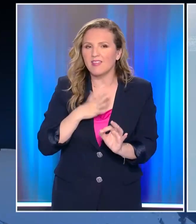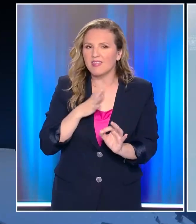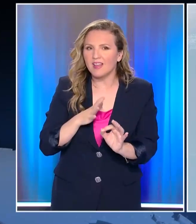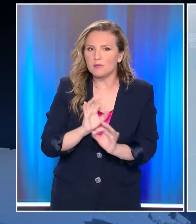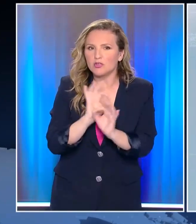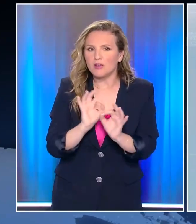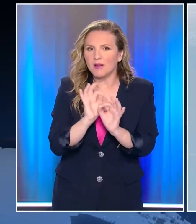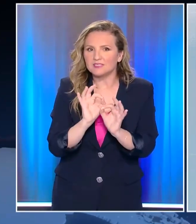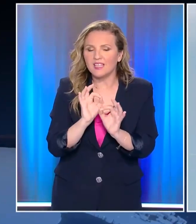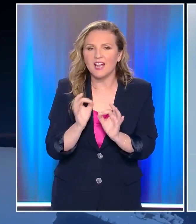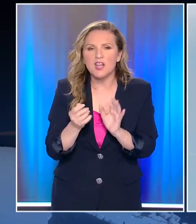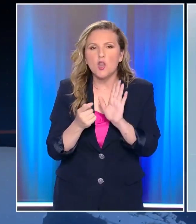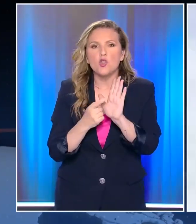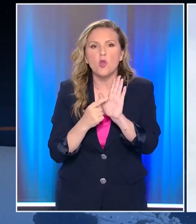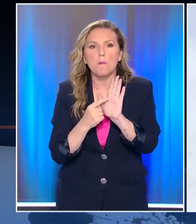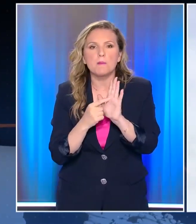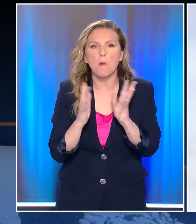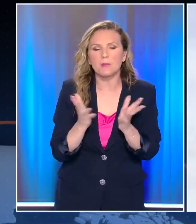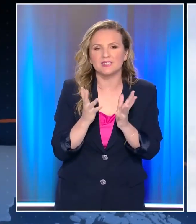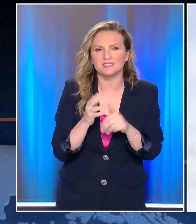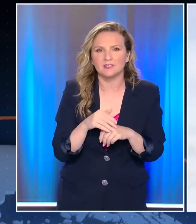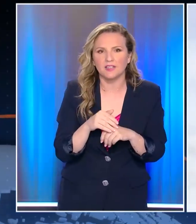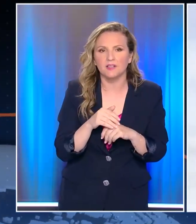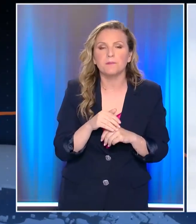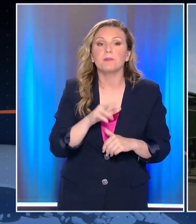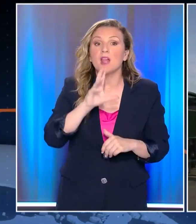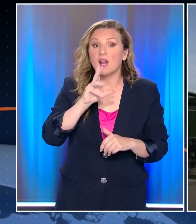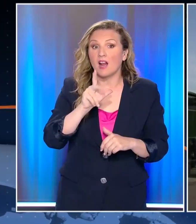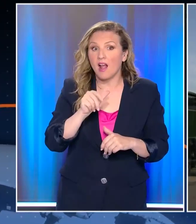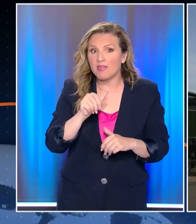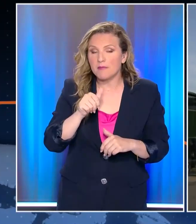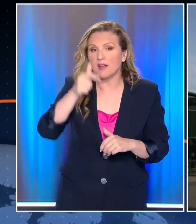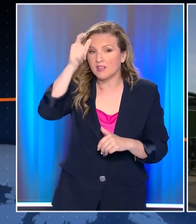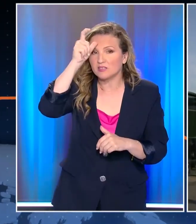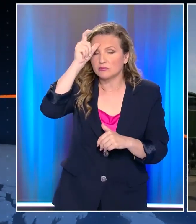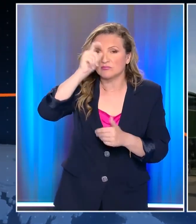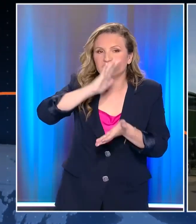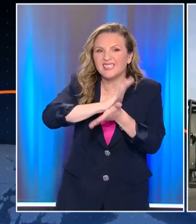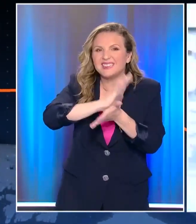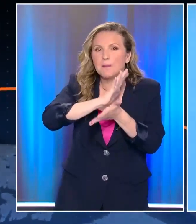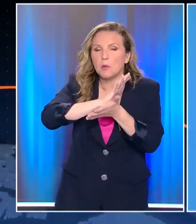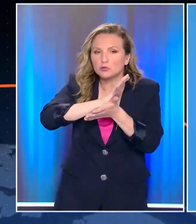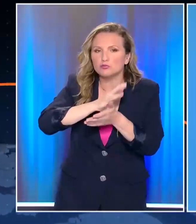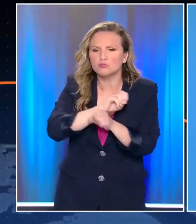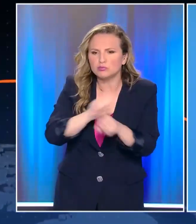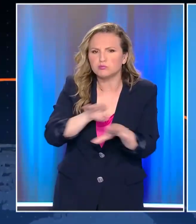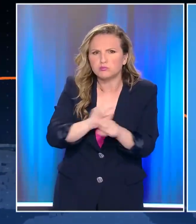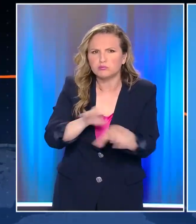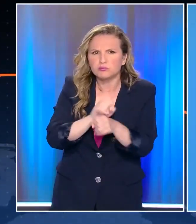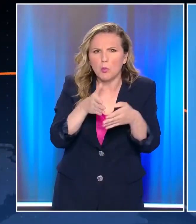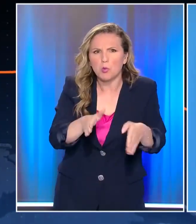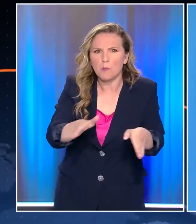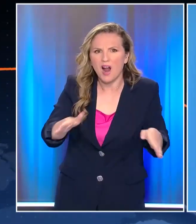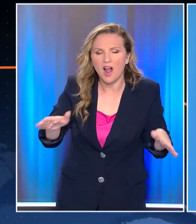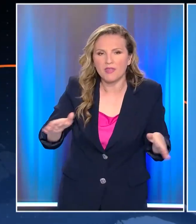αγωγικών νομιμοποίηση. Το ίδιο κλίμα καλλιεργείται καθημερινά στον τουρκικό φιλοκυβερνητικό τύπο. Σήμερα ο πρώτος έλλητος